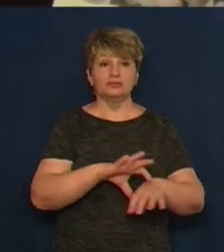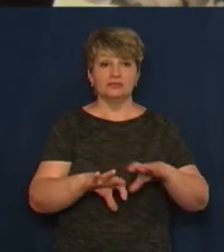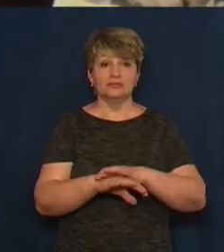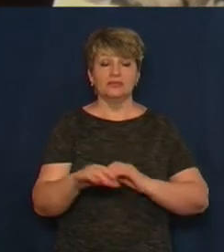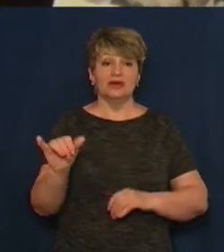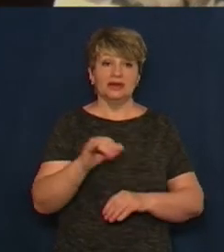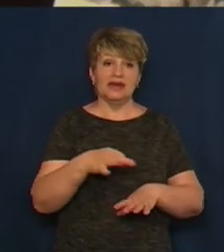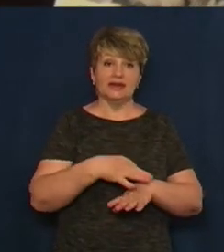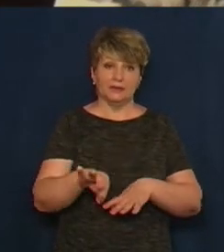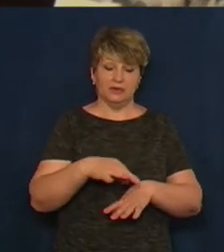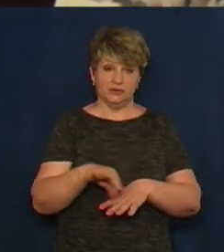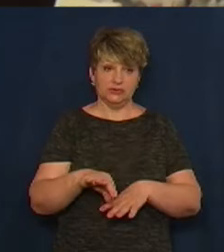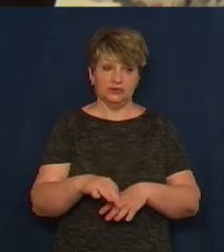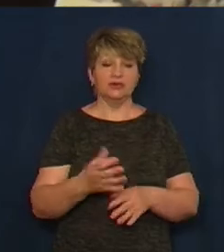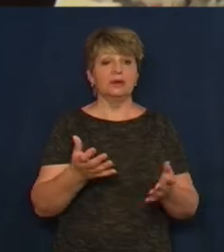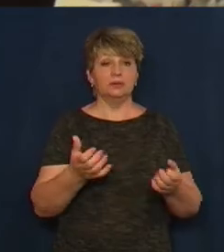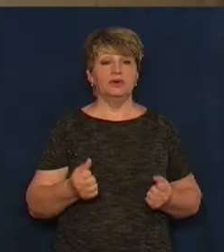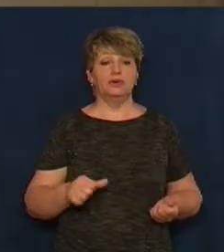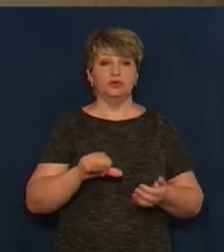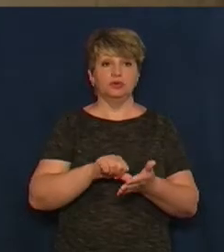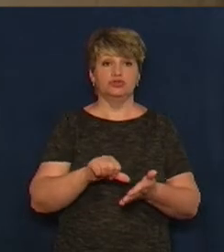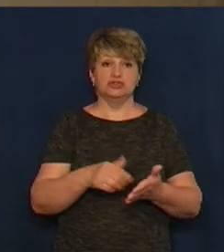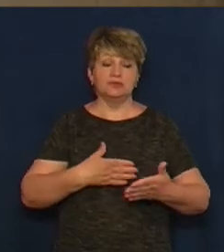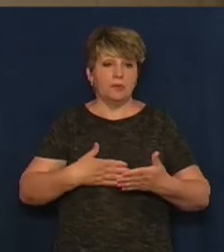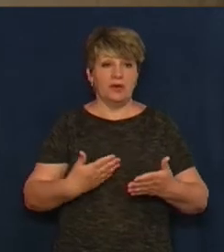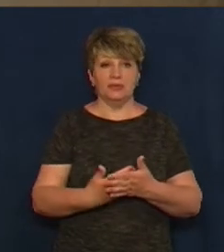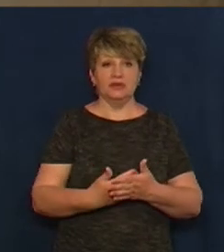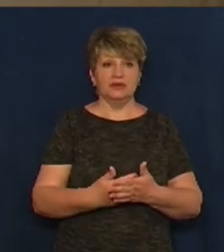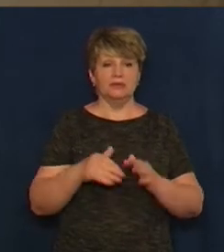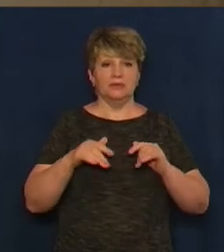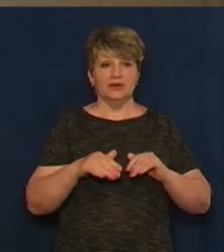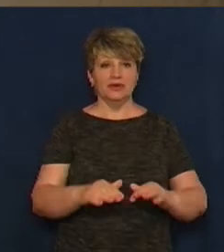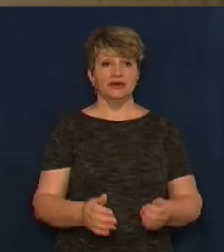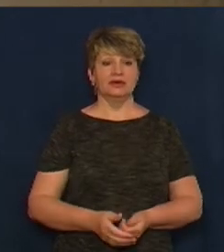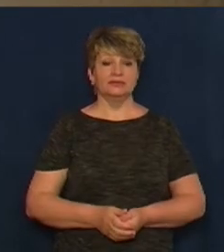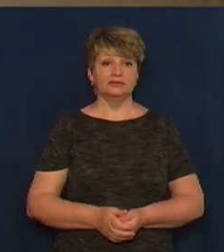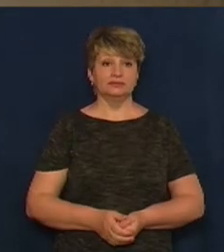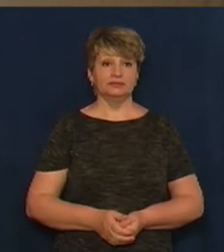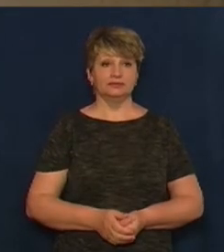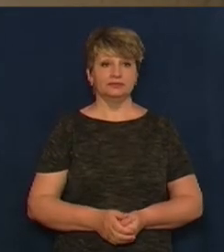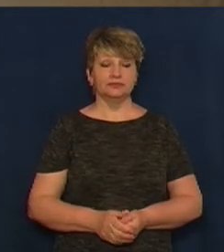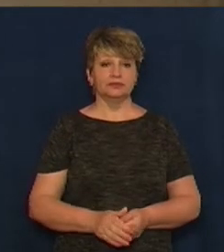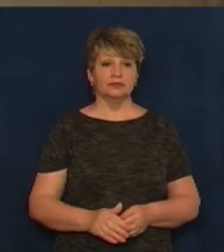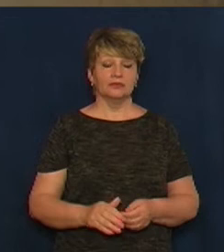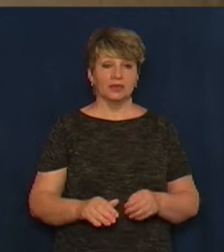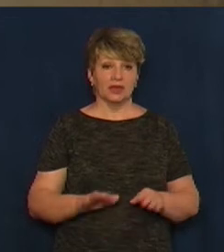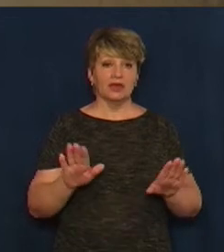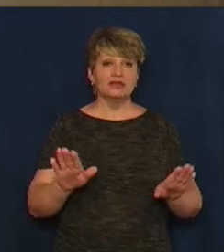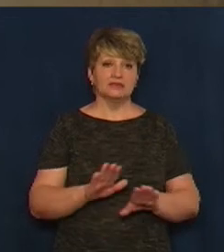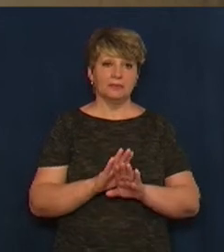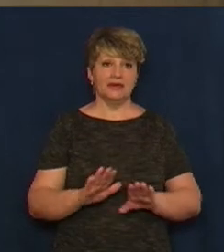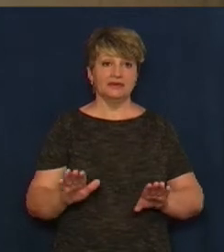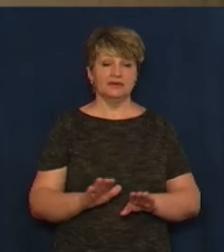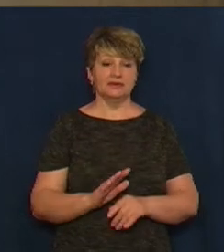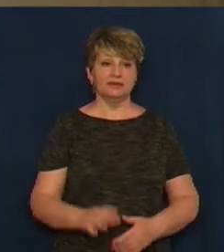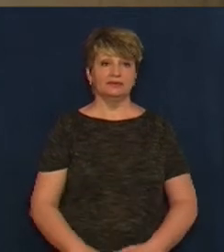та бере участь у патріотичних заходах. Біль і смуток на долю України, за